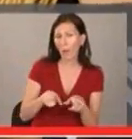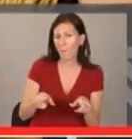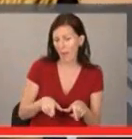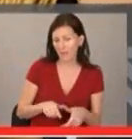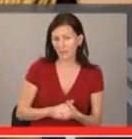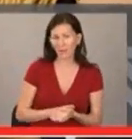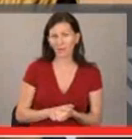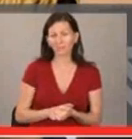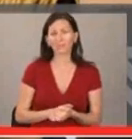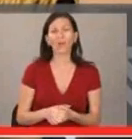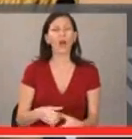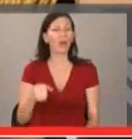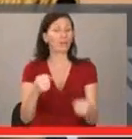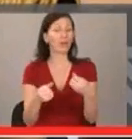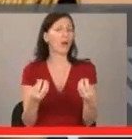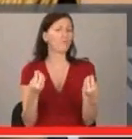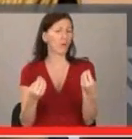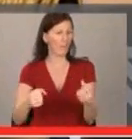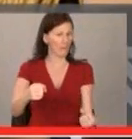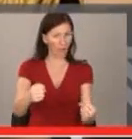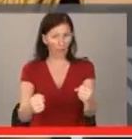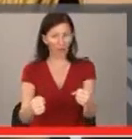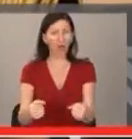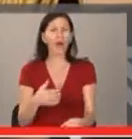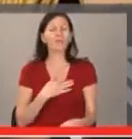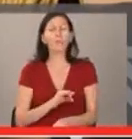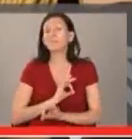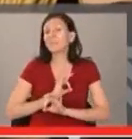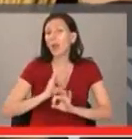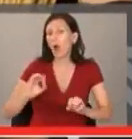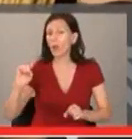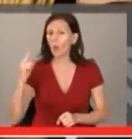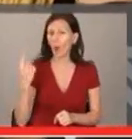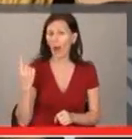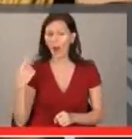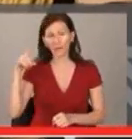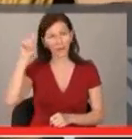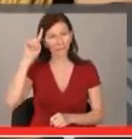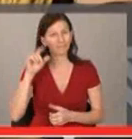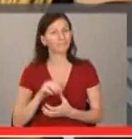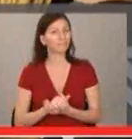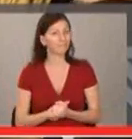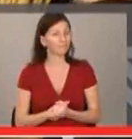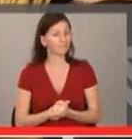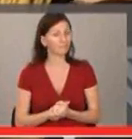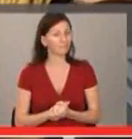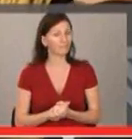играя в футбол, като Меси. Да карам хубава кола, да имам страхотно гаджет.